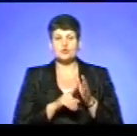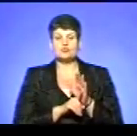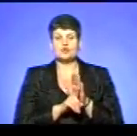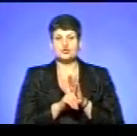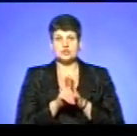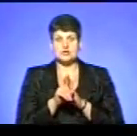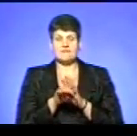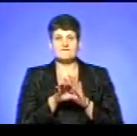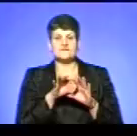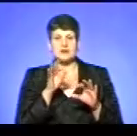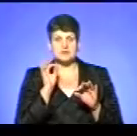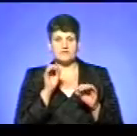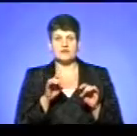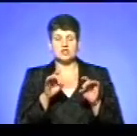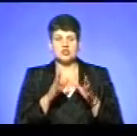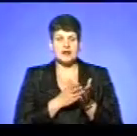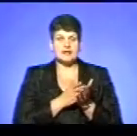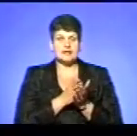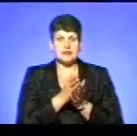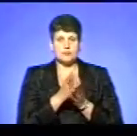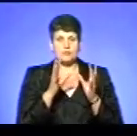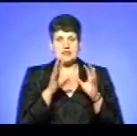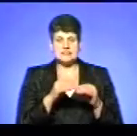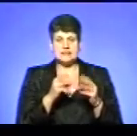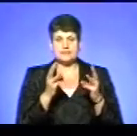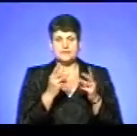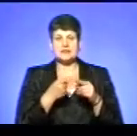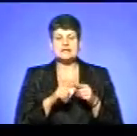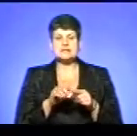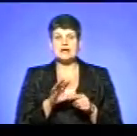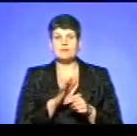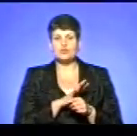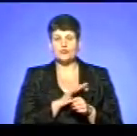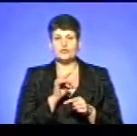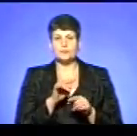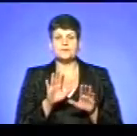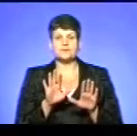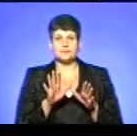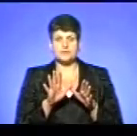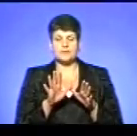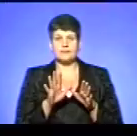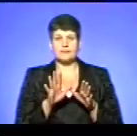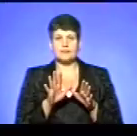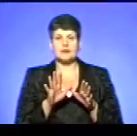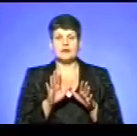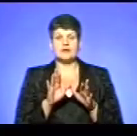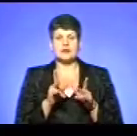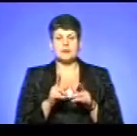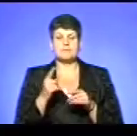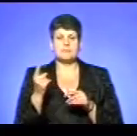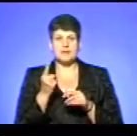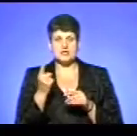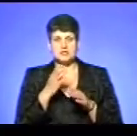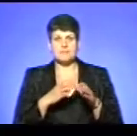вибрав вирішальний напрямок гасення пожежі. Це був на даний момент, те, як сил було в першому підрозділу